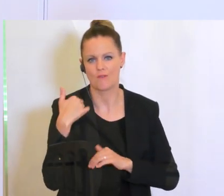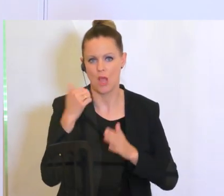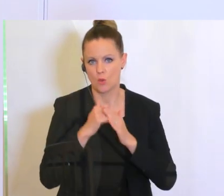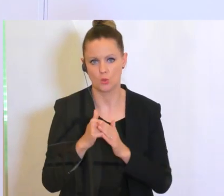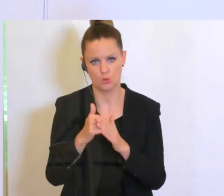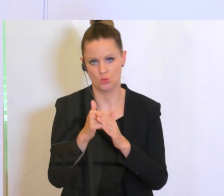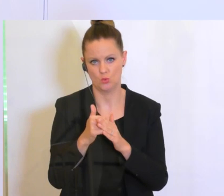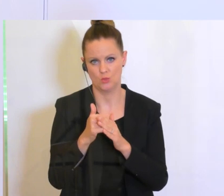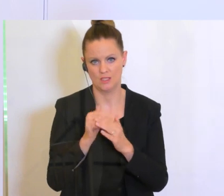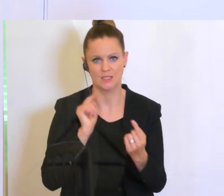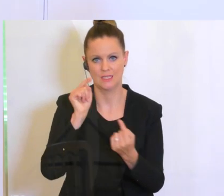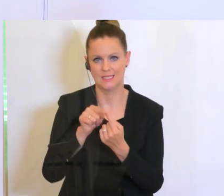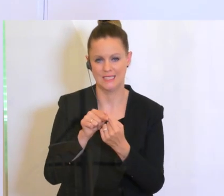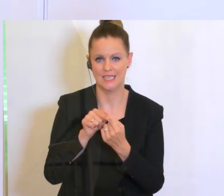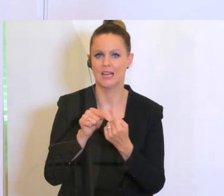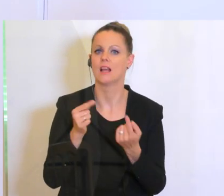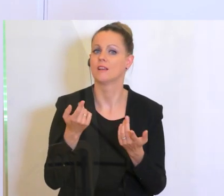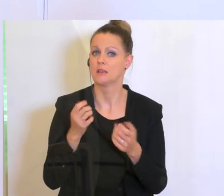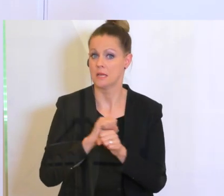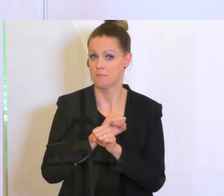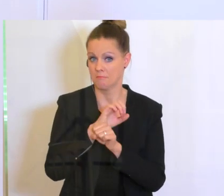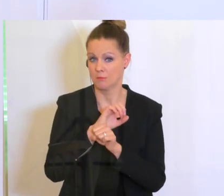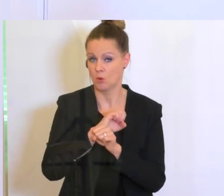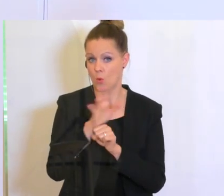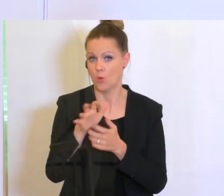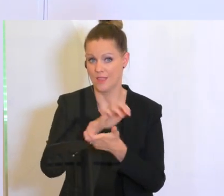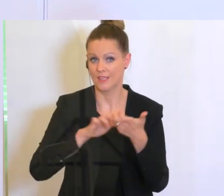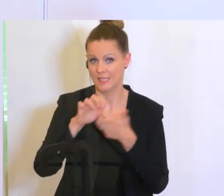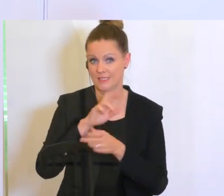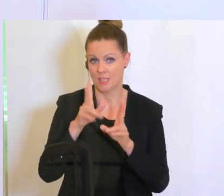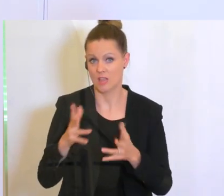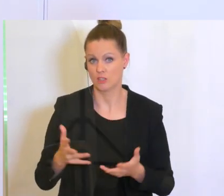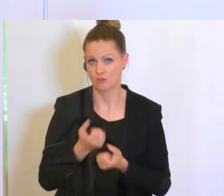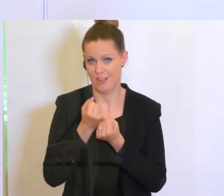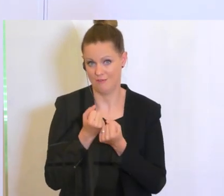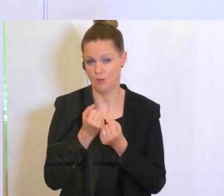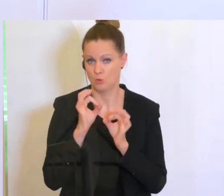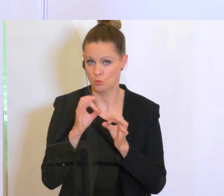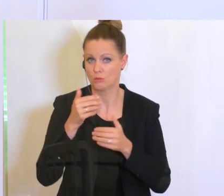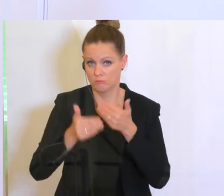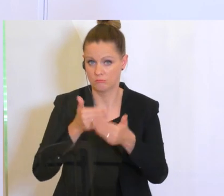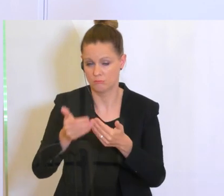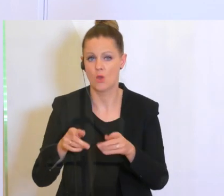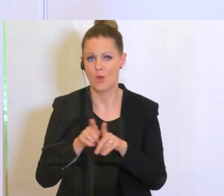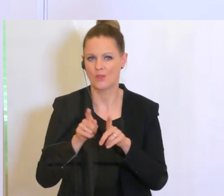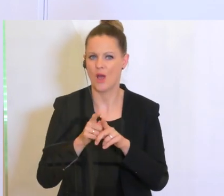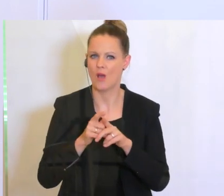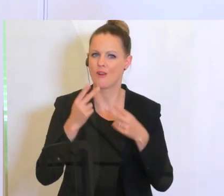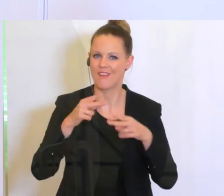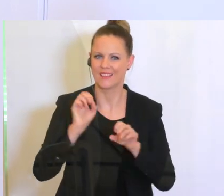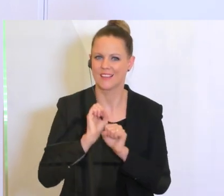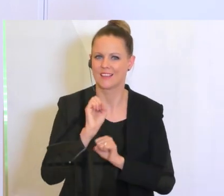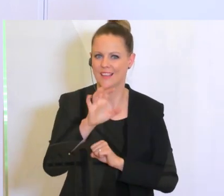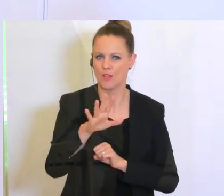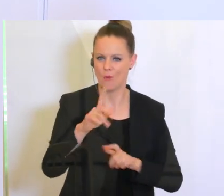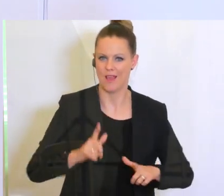damit sie eben gut durch diese Krise kommen und dass wir auch weiterhin das Kinoerlebnis